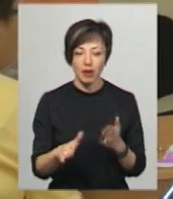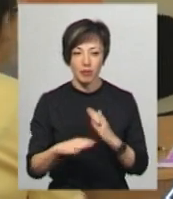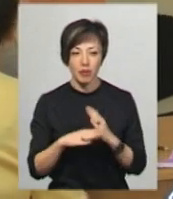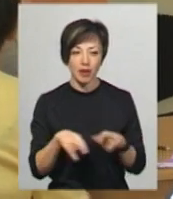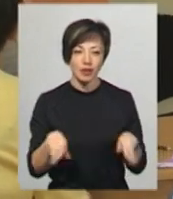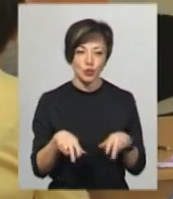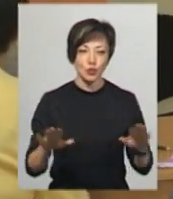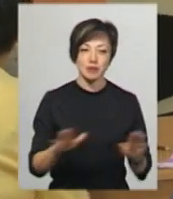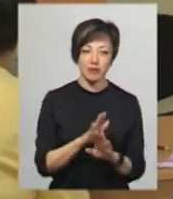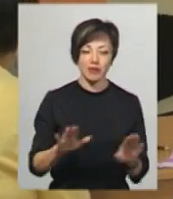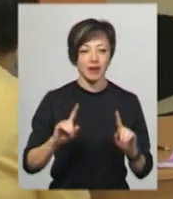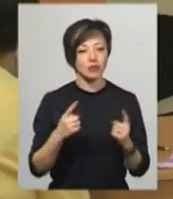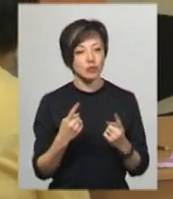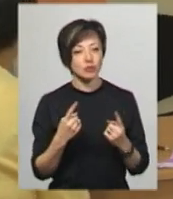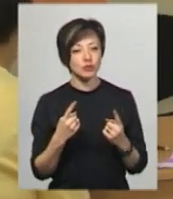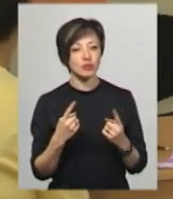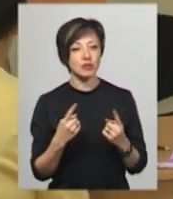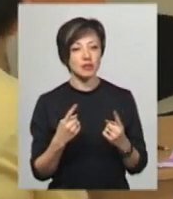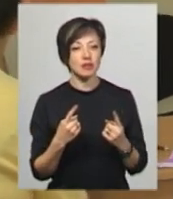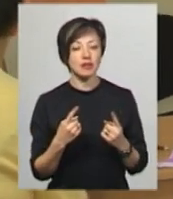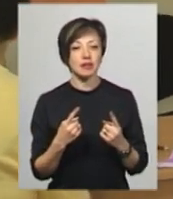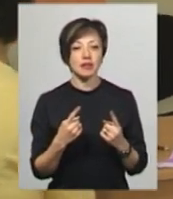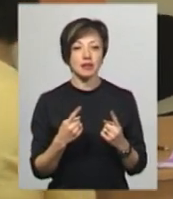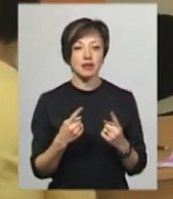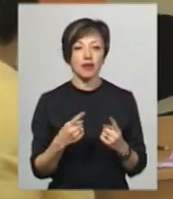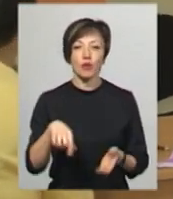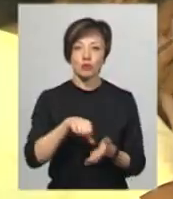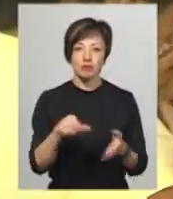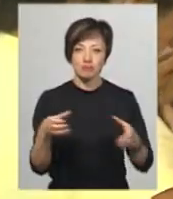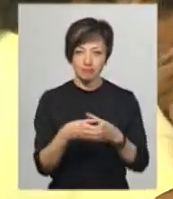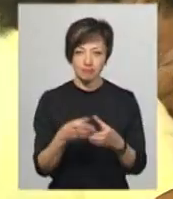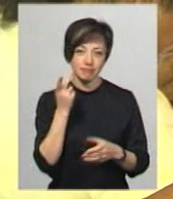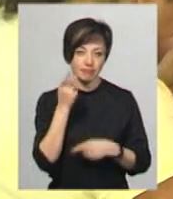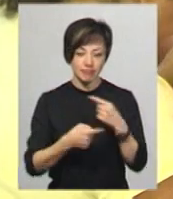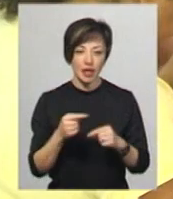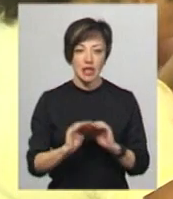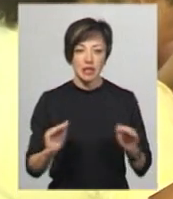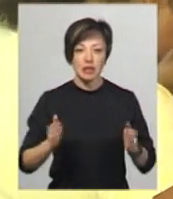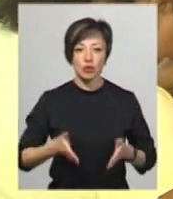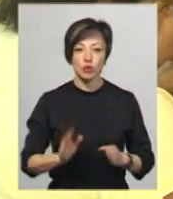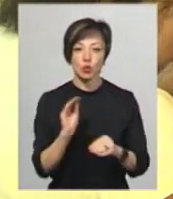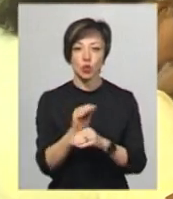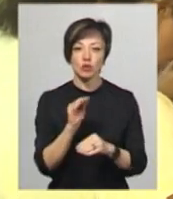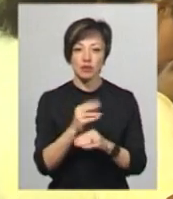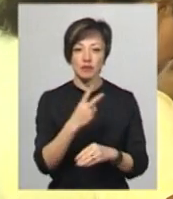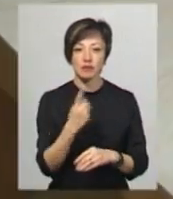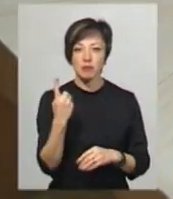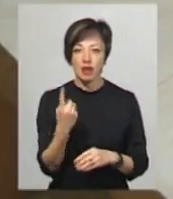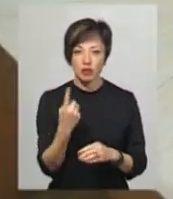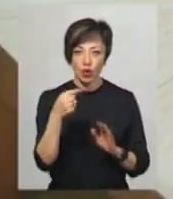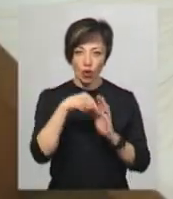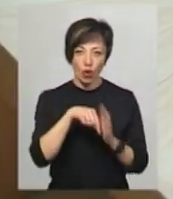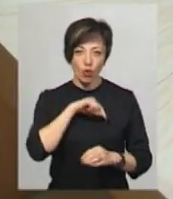танцює, співає, теж приймає в колективі учасників. Такі діти народилися з додатковою 21-ю